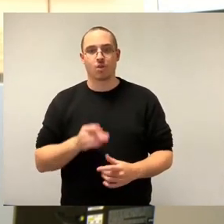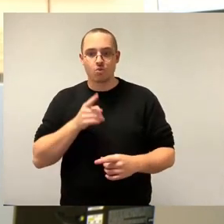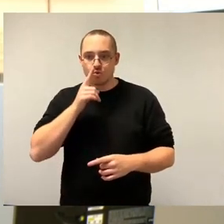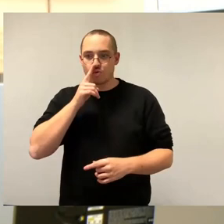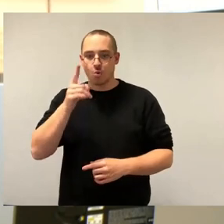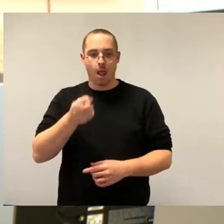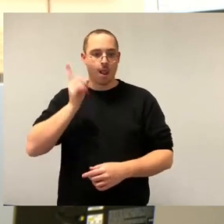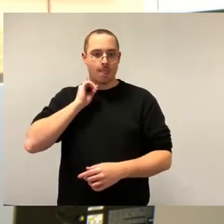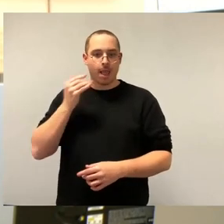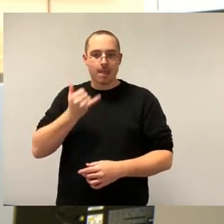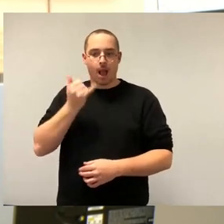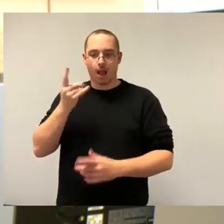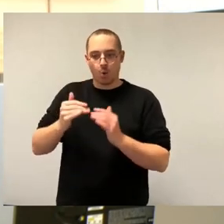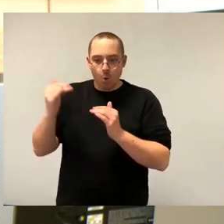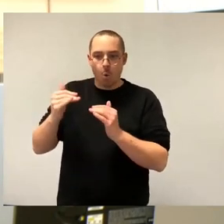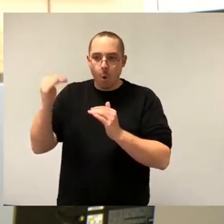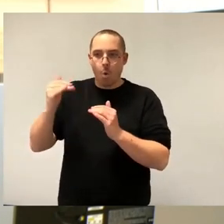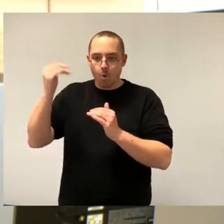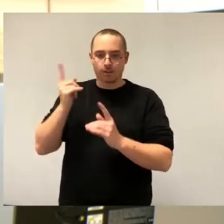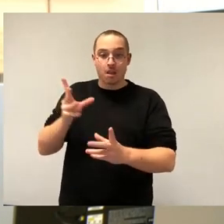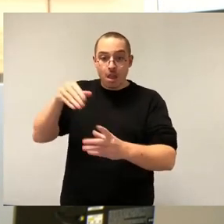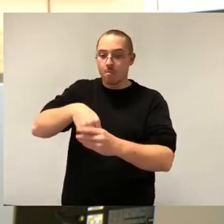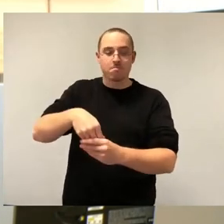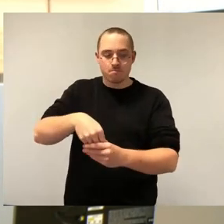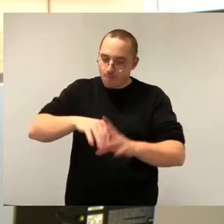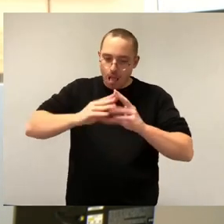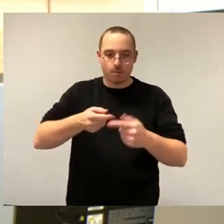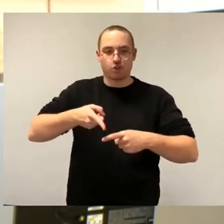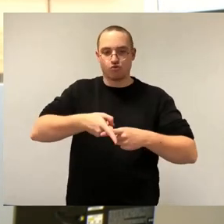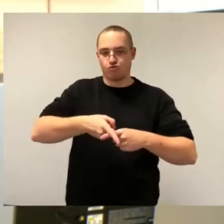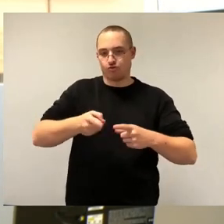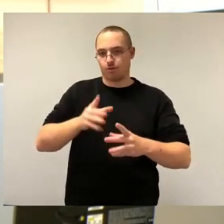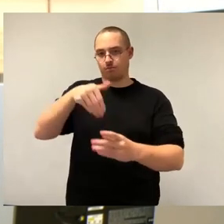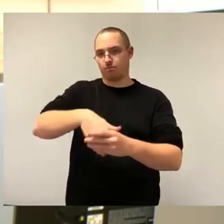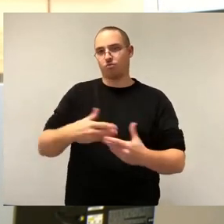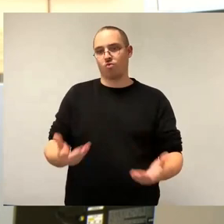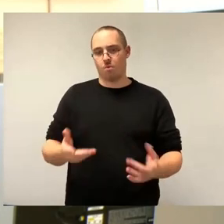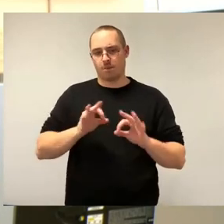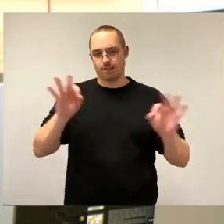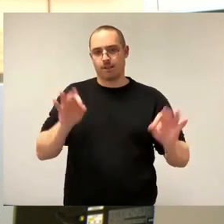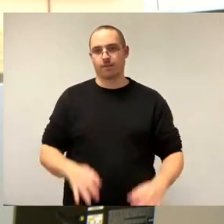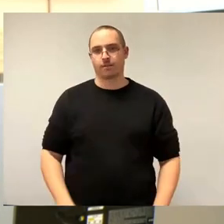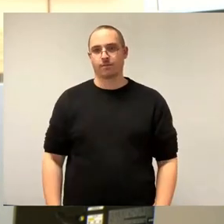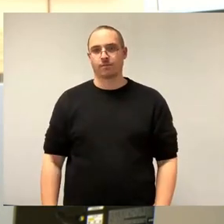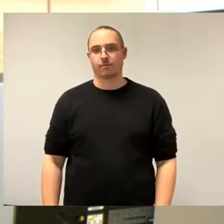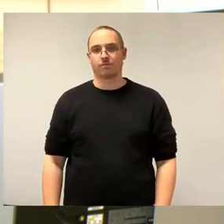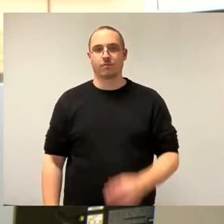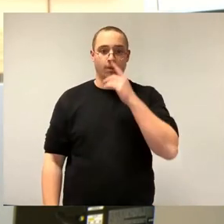nimmt. Ja, die gesetzliche Änderung, die jetzt stattgefunden hat, hat verschiedene